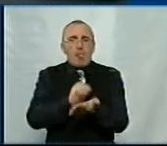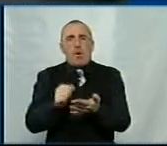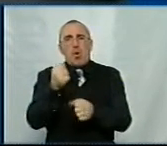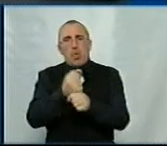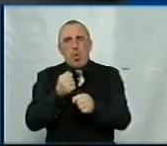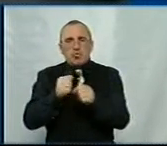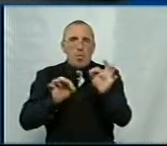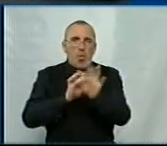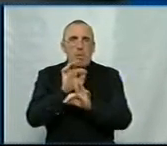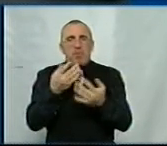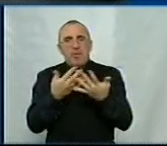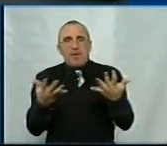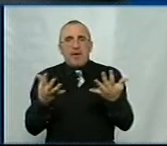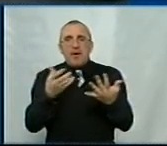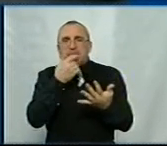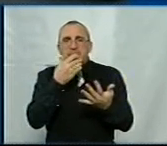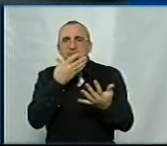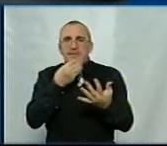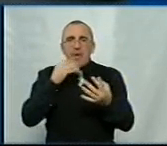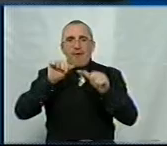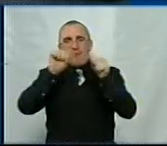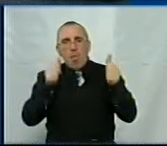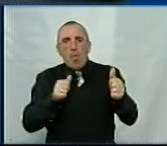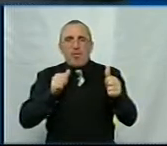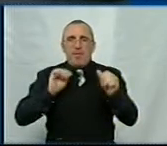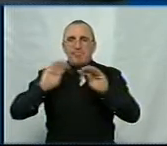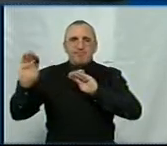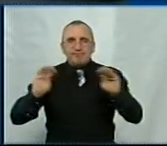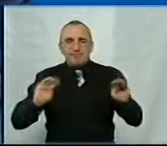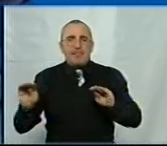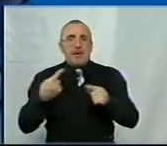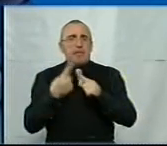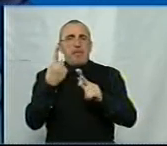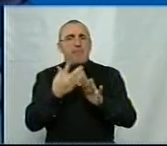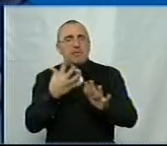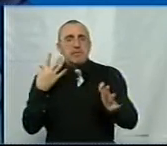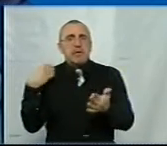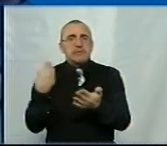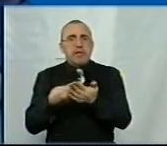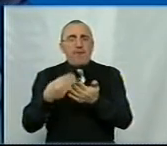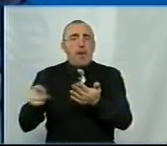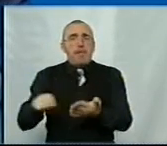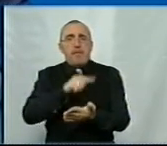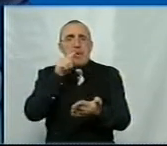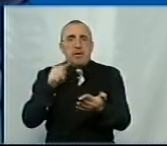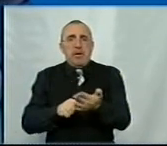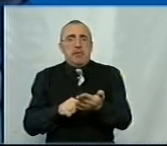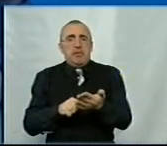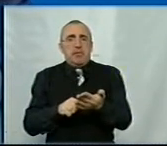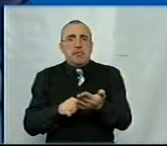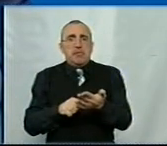розробленням естетичних форм, архітектурних форм, а це, перш за все, фінансове питання. Тому що